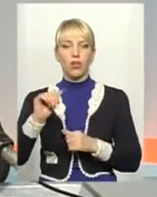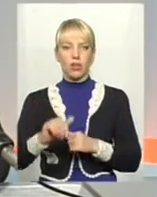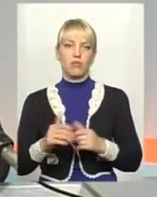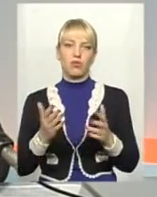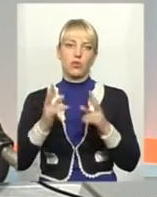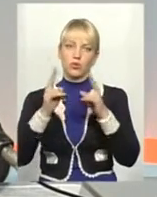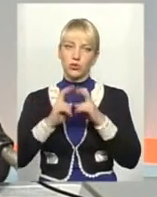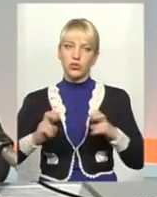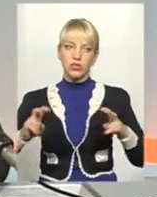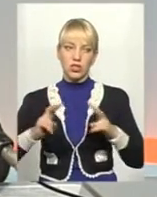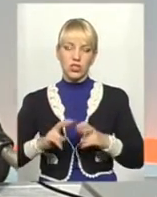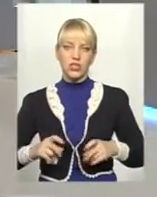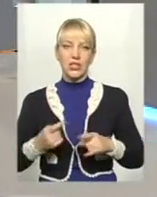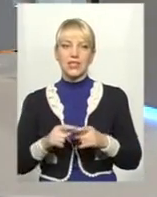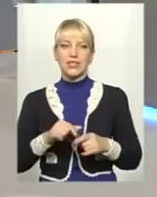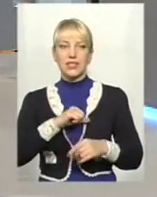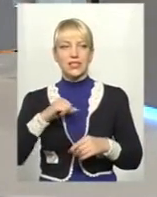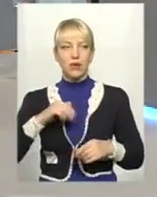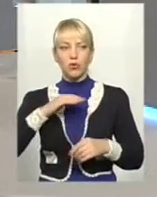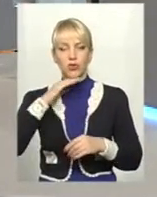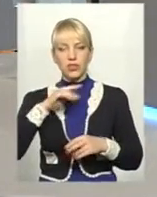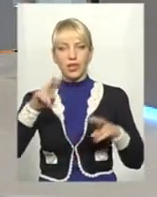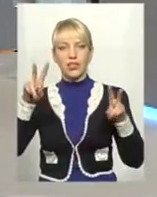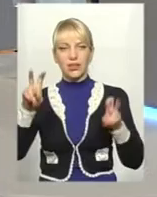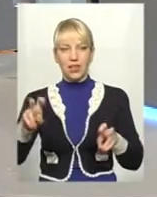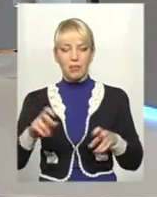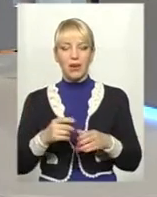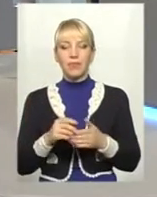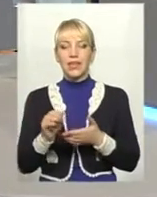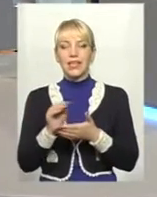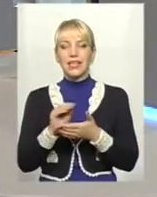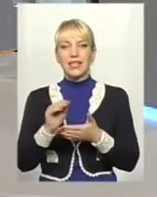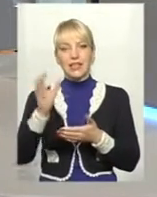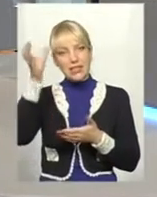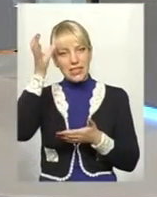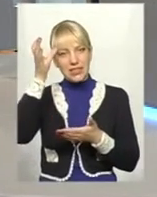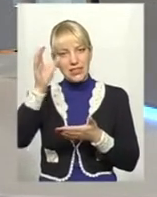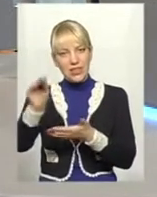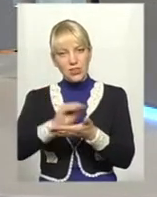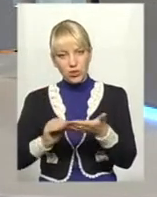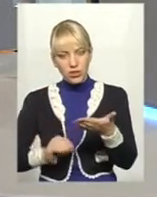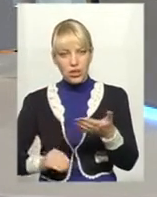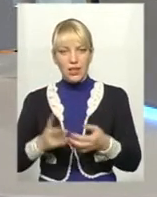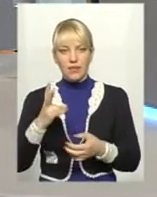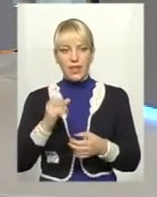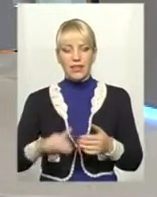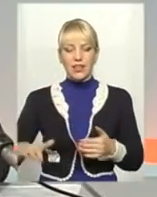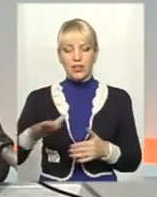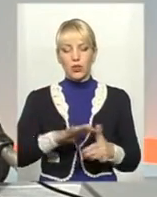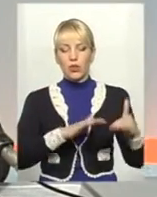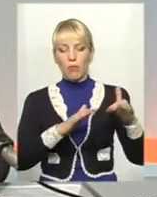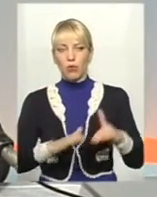дослідження. Це самодостатня тема диссертаційного якогось дослідження, як і в гальчевській та і в діяльністій на території Поділля.